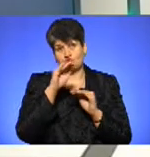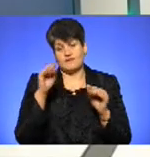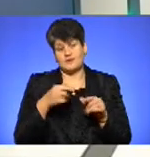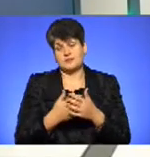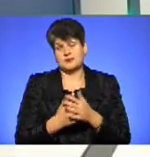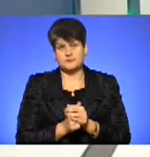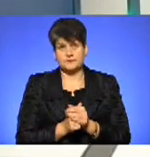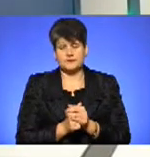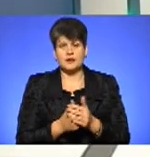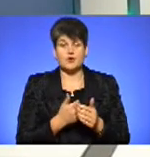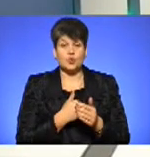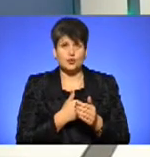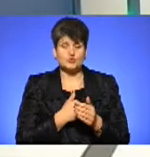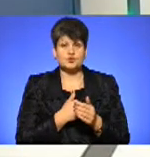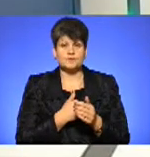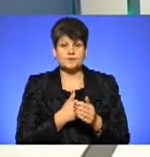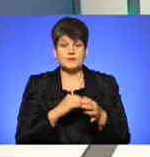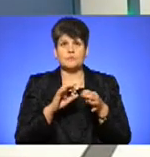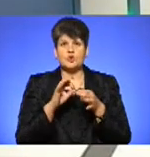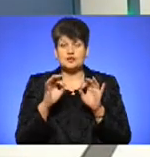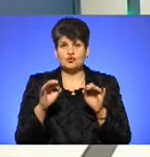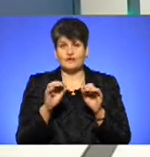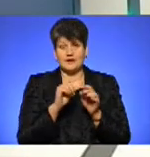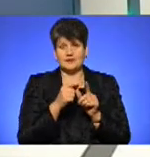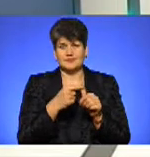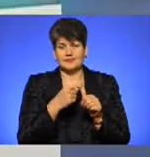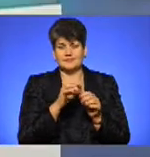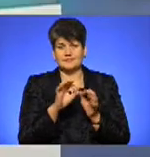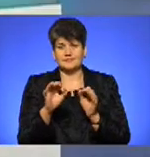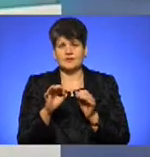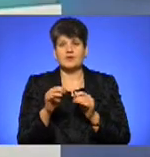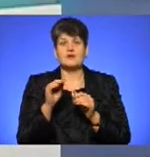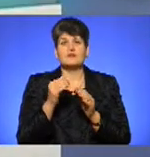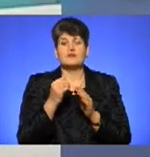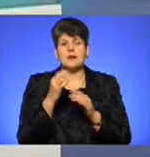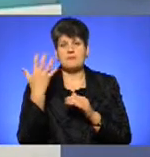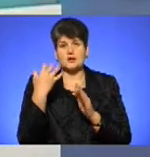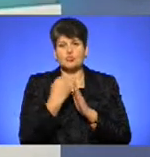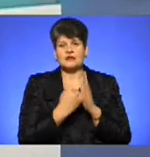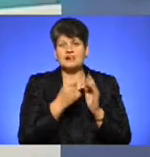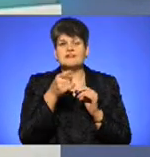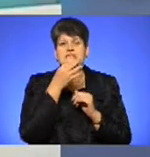Я хочу процитувати вас. 17 жовтня в ефірі П'ятого каналу ви сказали, що